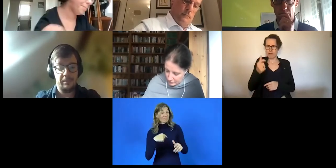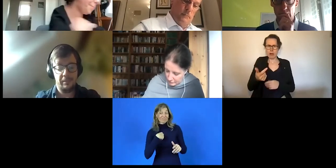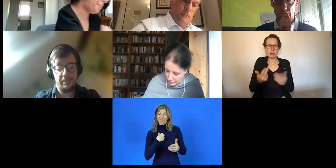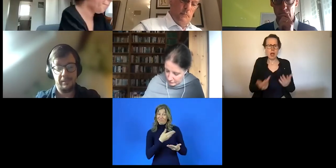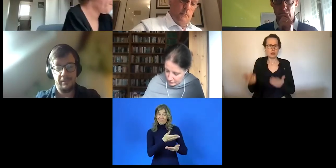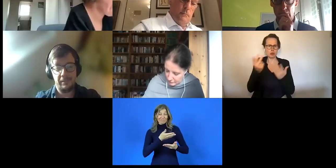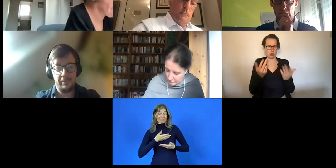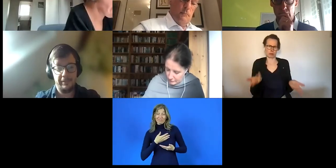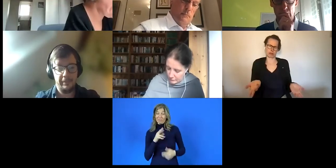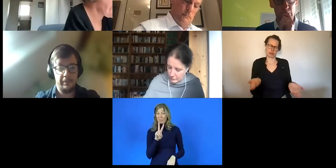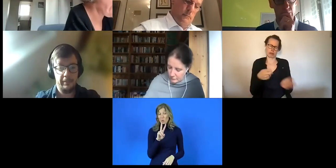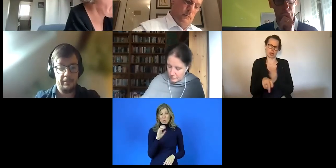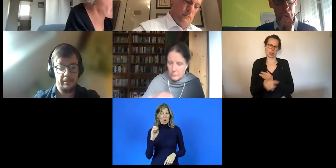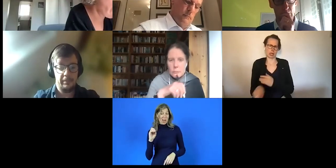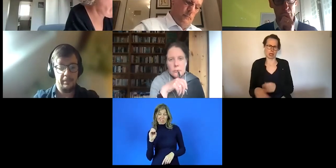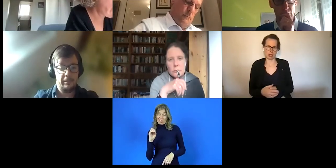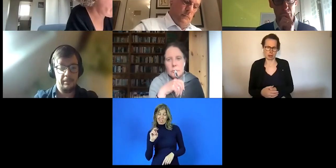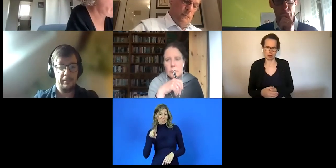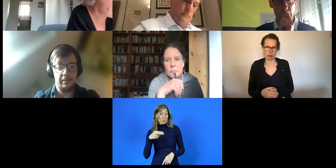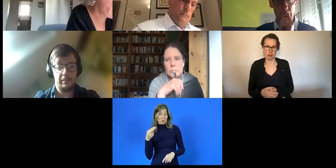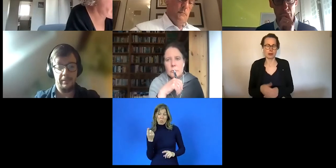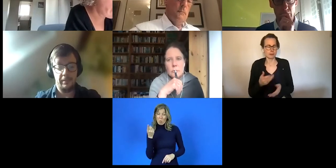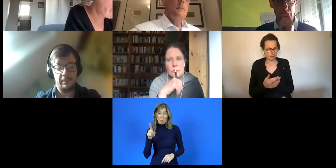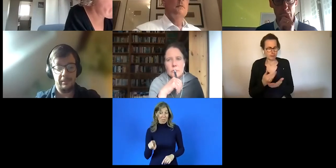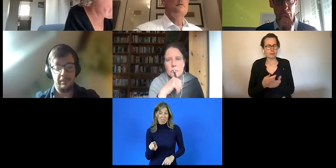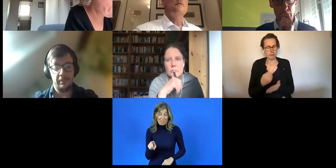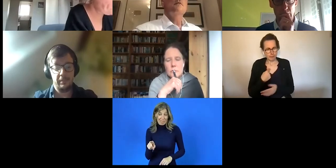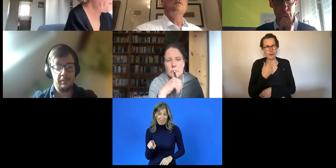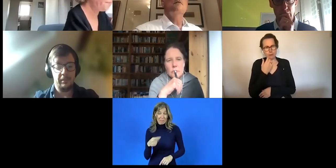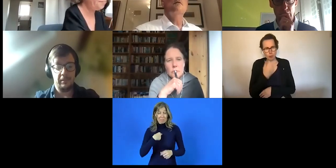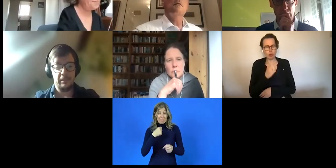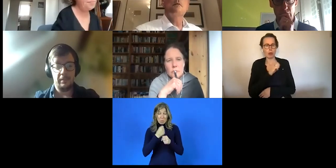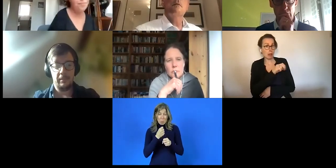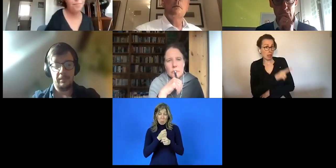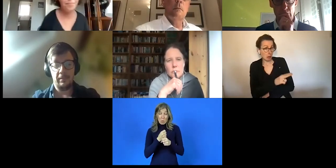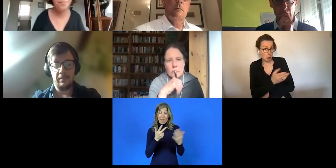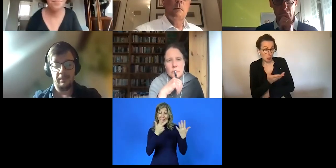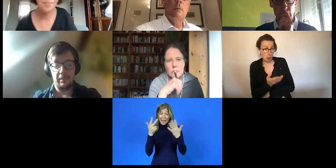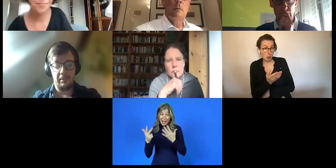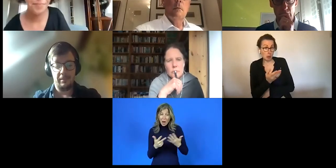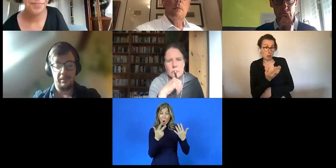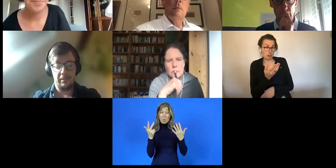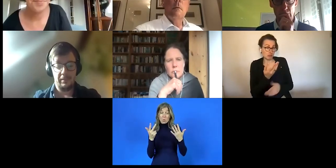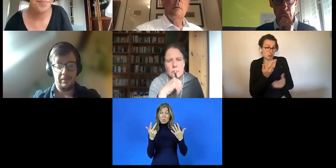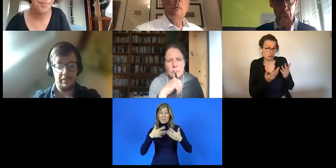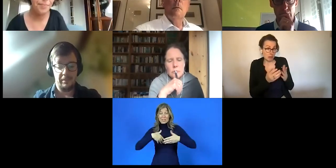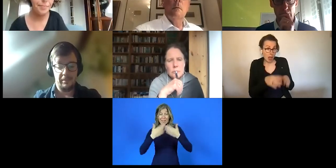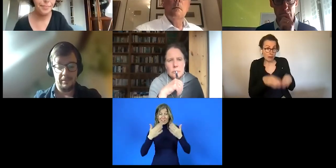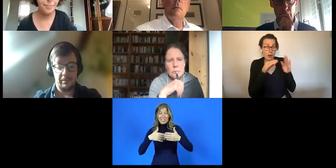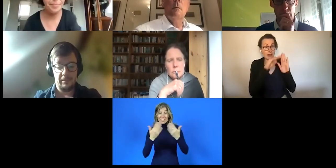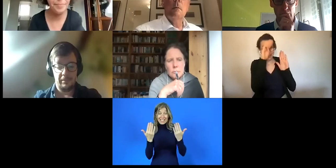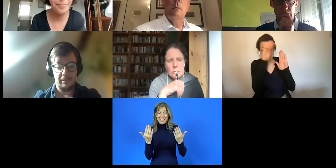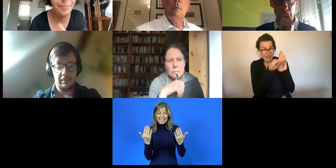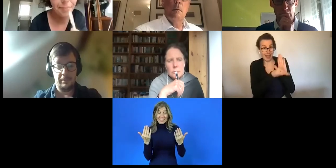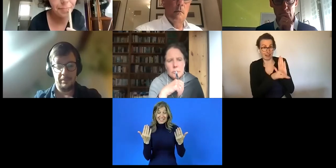mal. Und das geht nicht. Deswegen würde ich mir wünschen, dass die EU einfach auch anfängt, wirklich Gesetze zu schaffen,